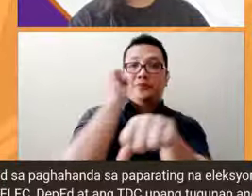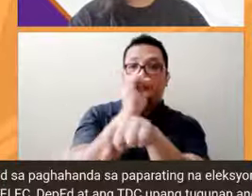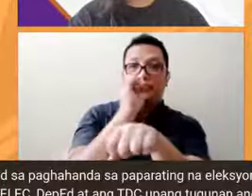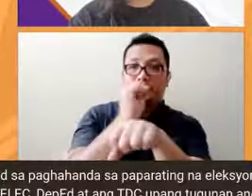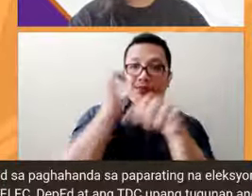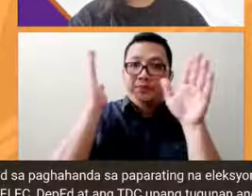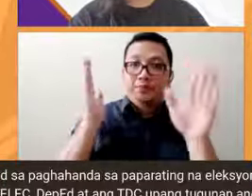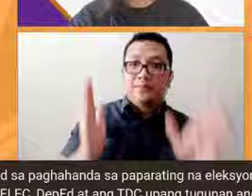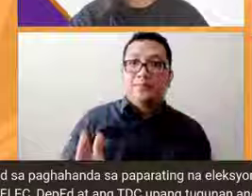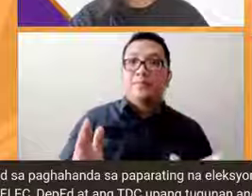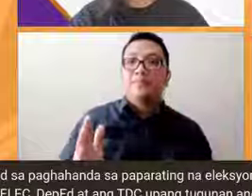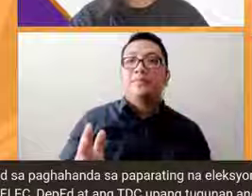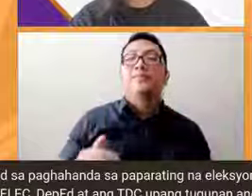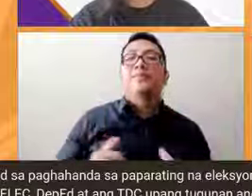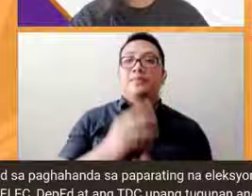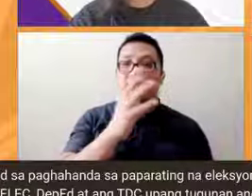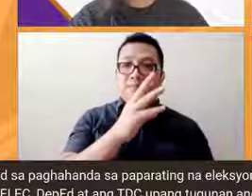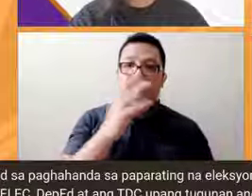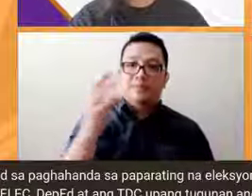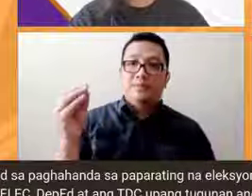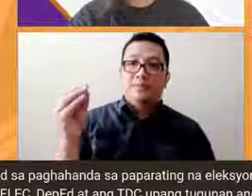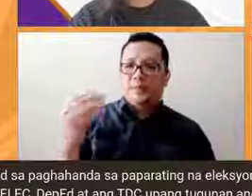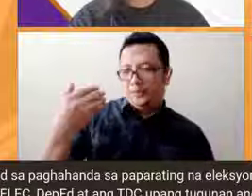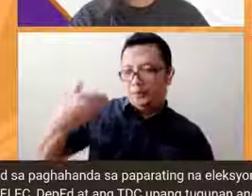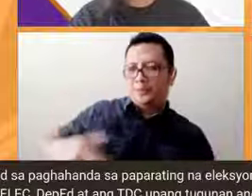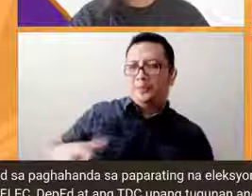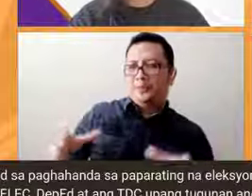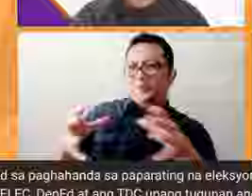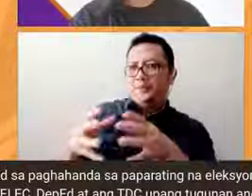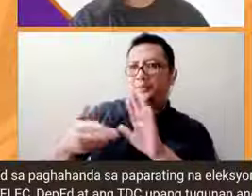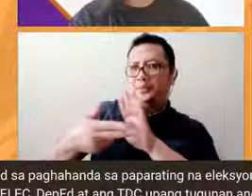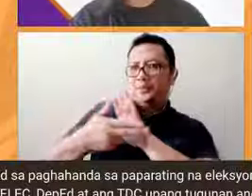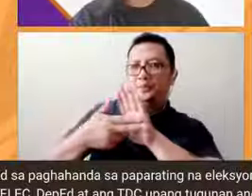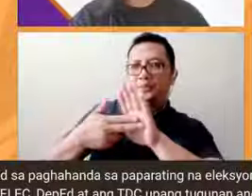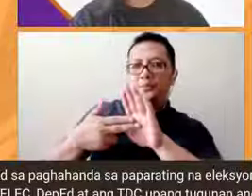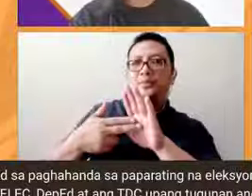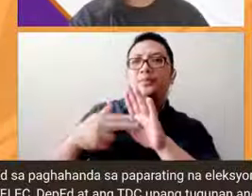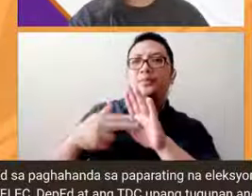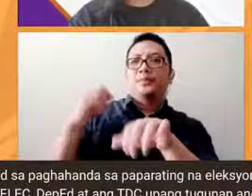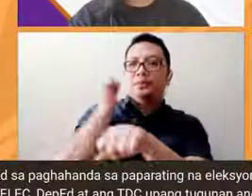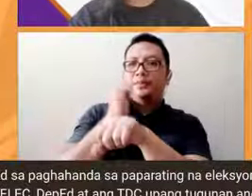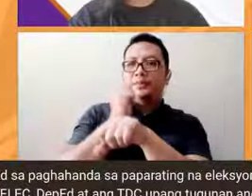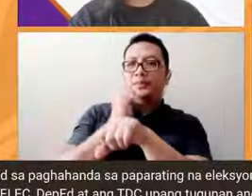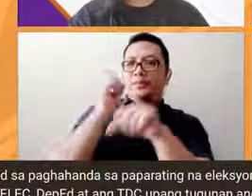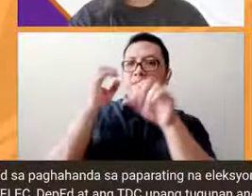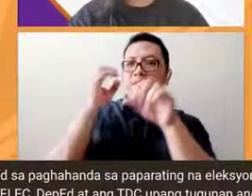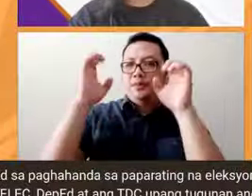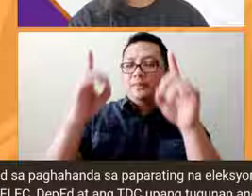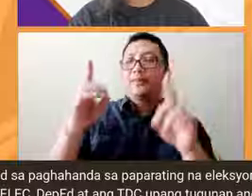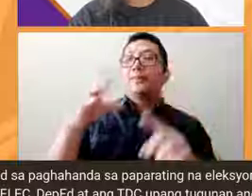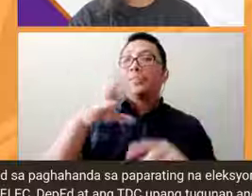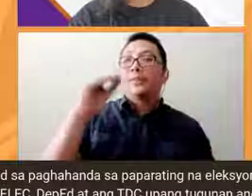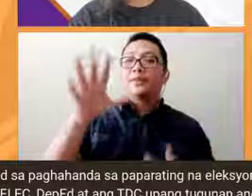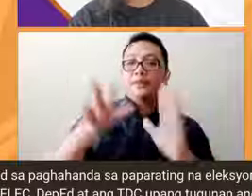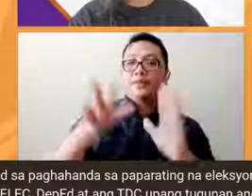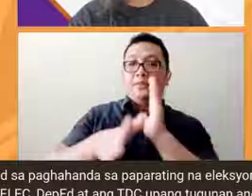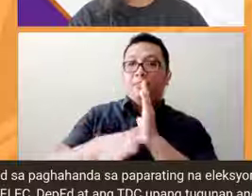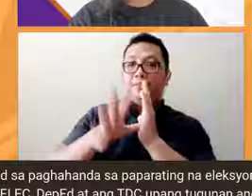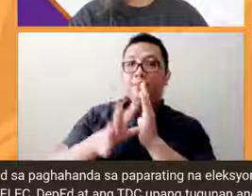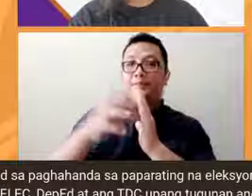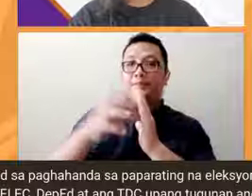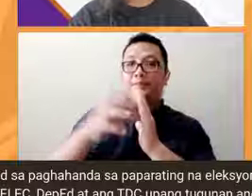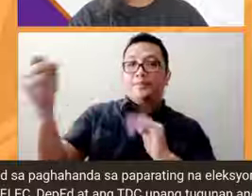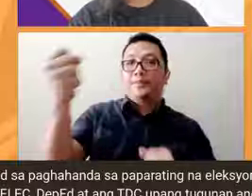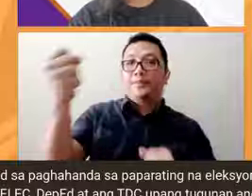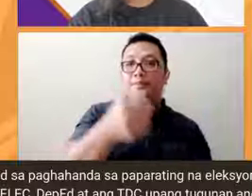kumbaga ano nga ang tawag sa amin being deped employees and comelec designees sa